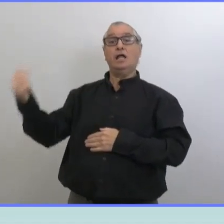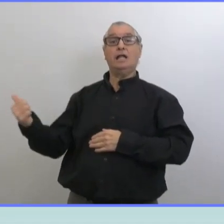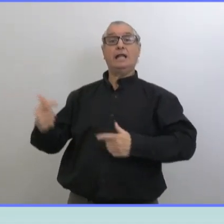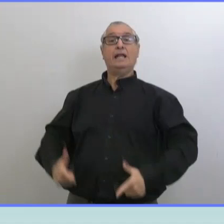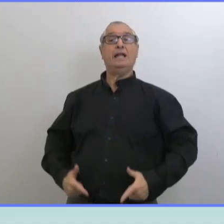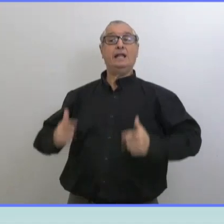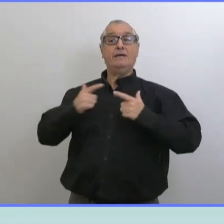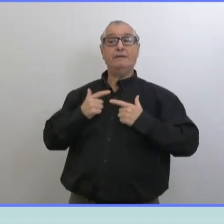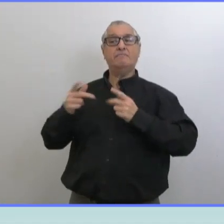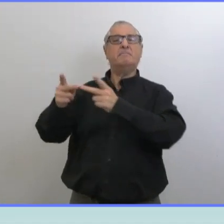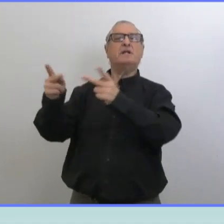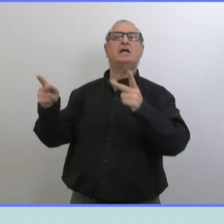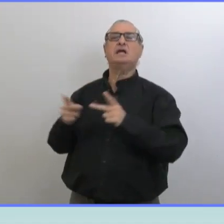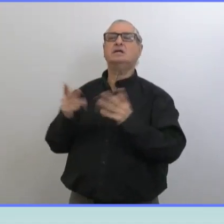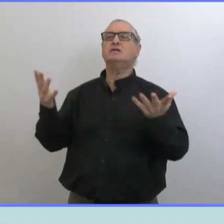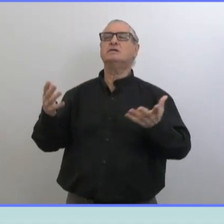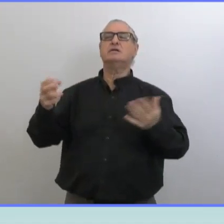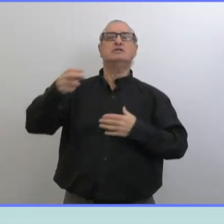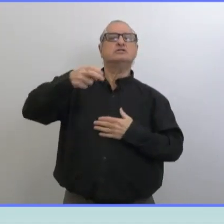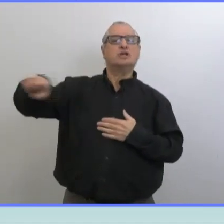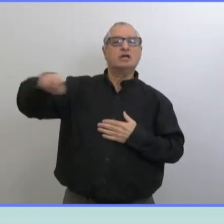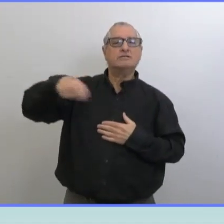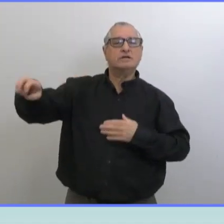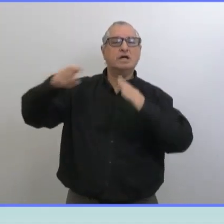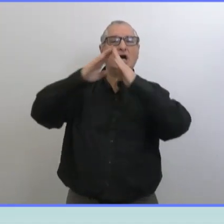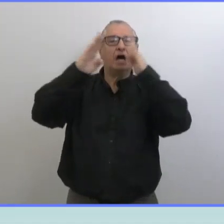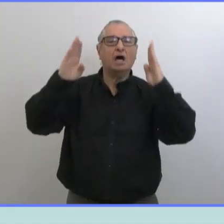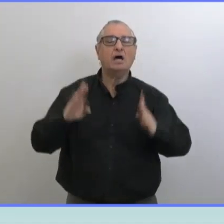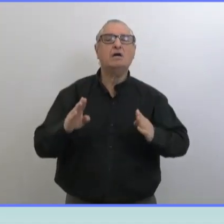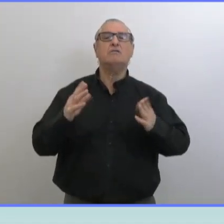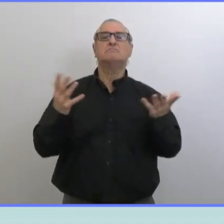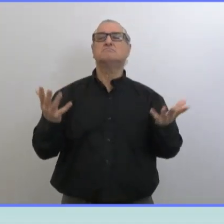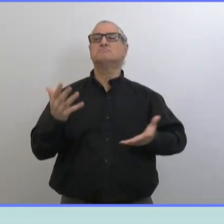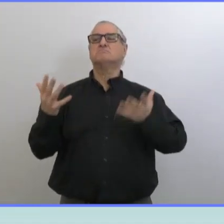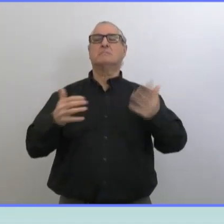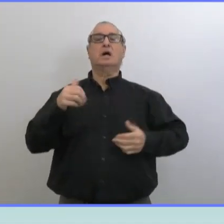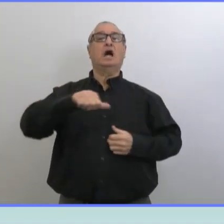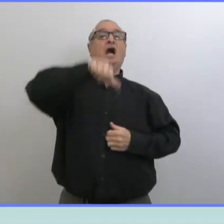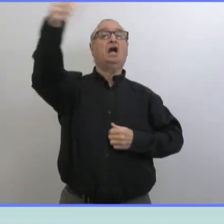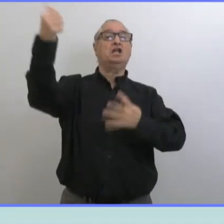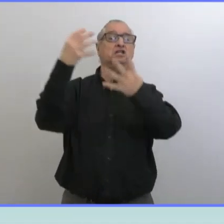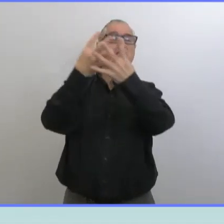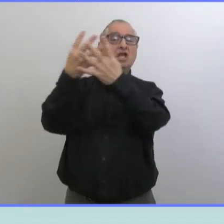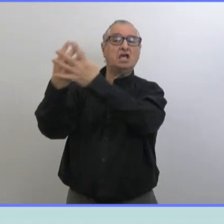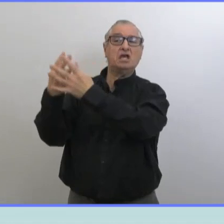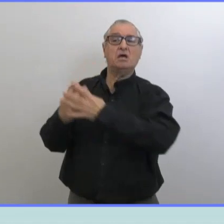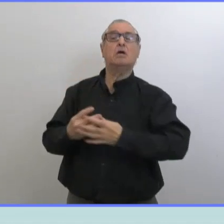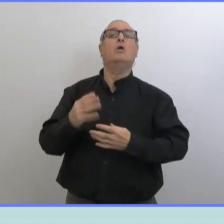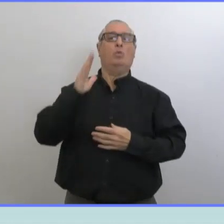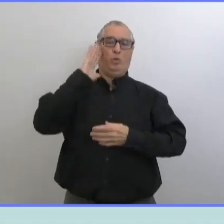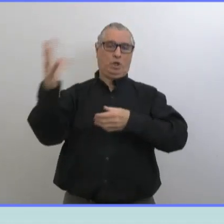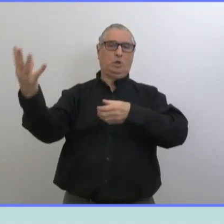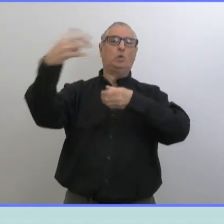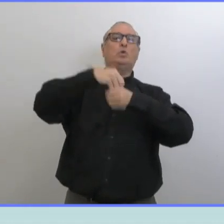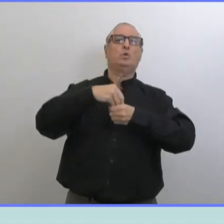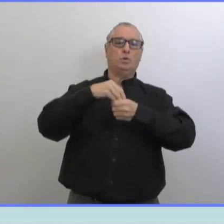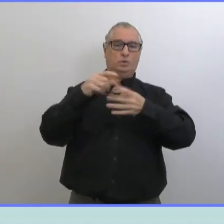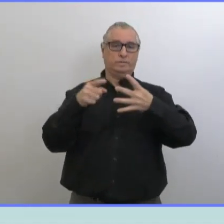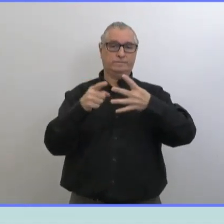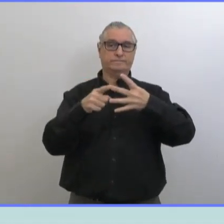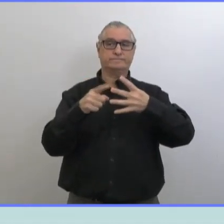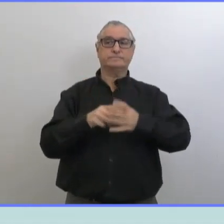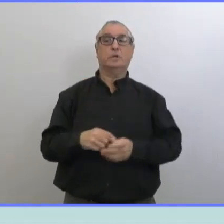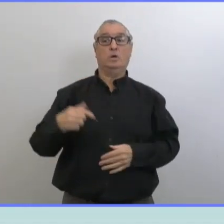Et donc, par exemple, les abris, les prisons, etc. On continuera